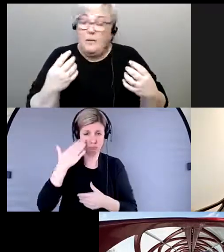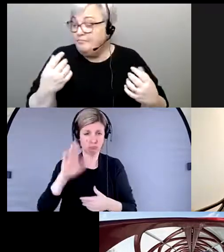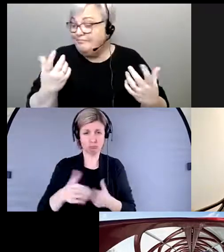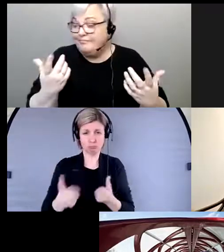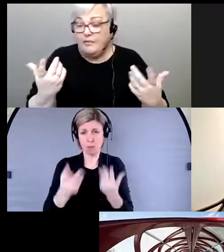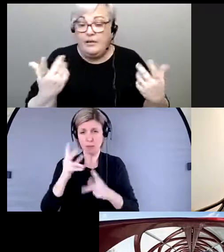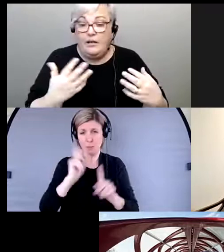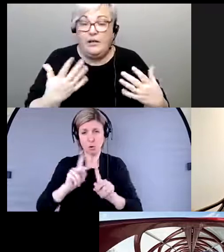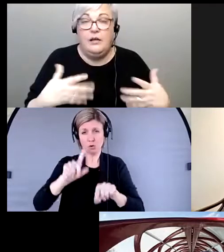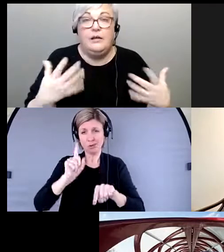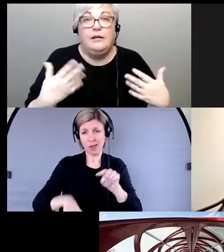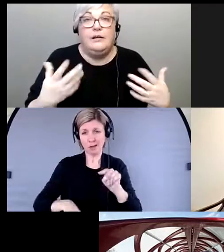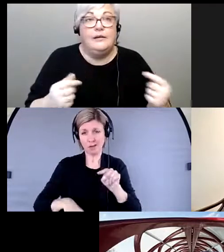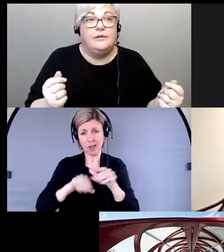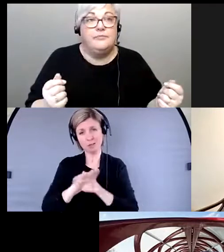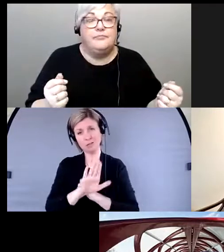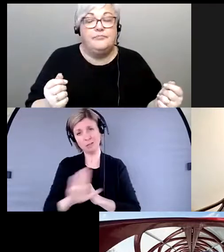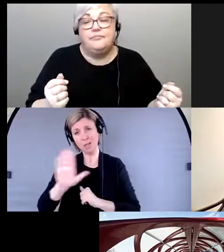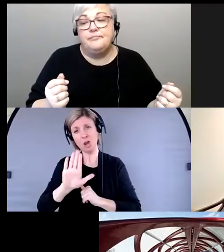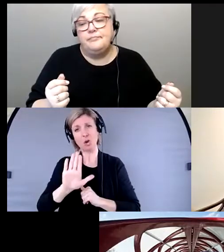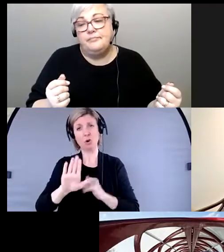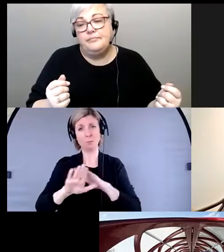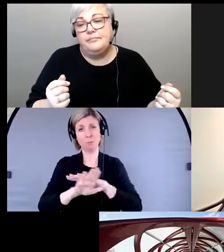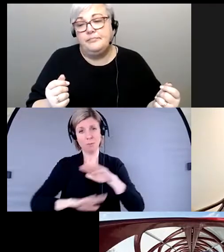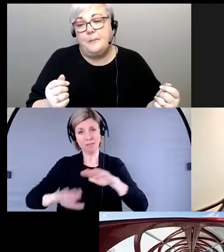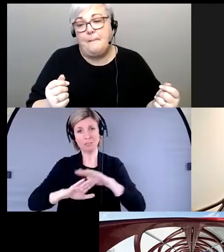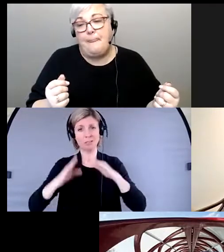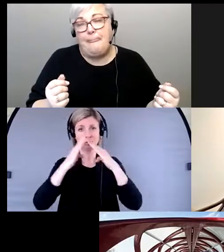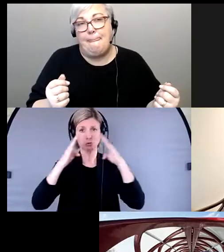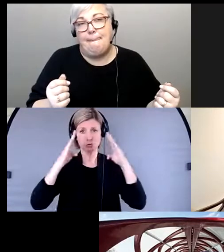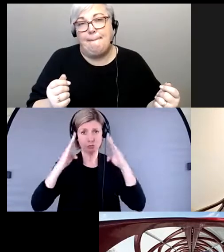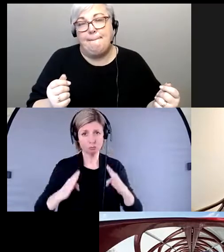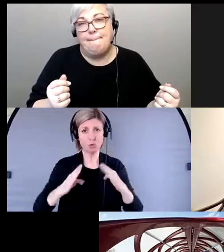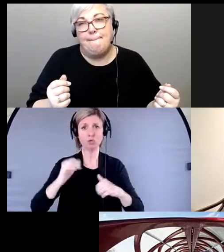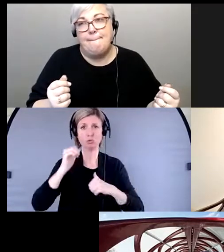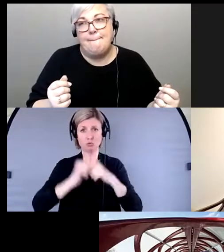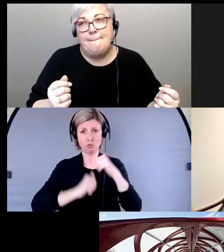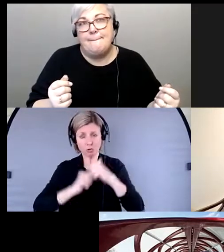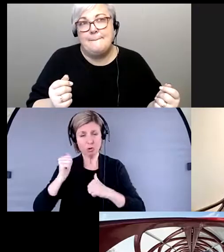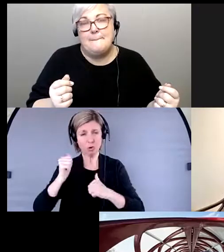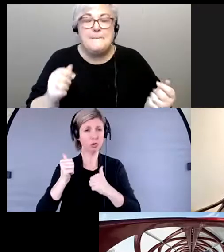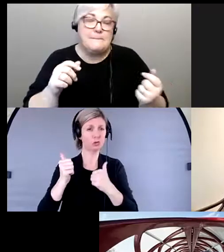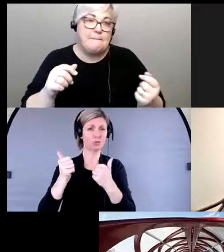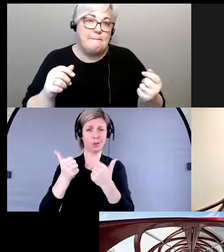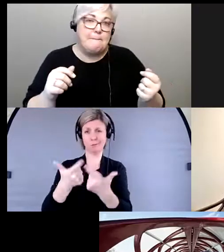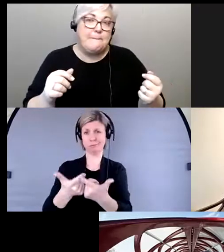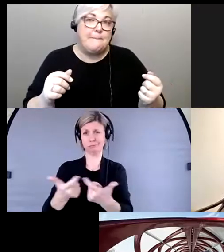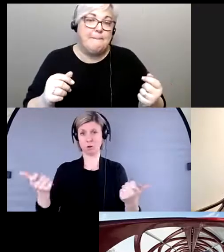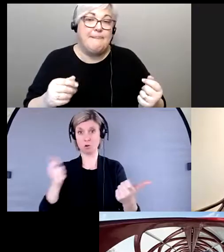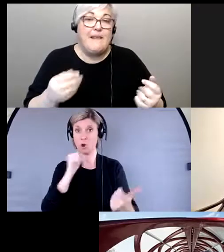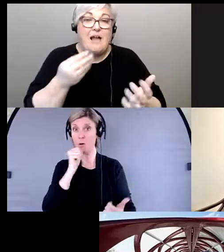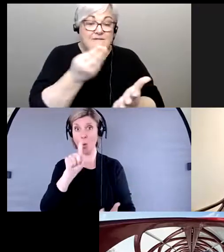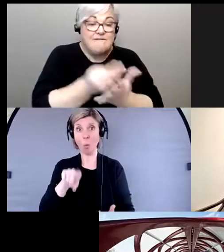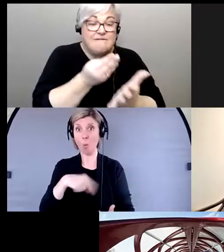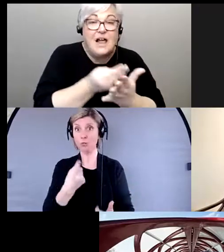la base financière dont ils ont